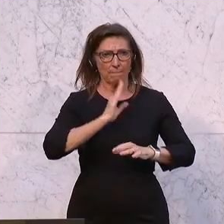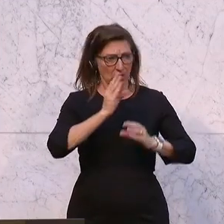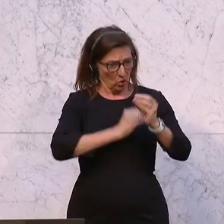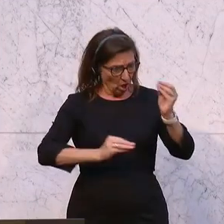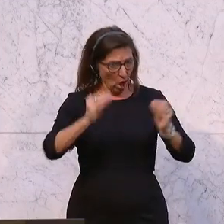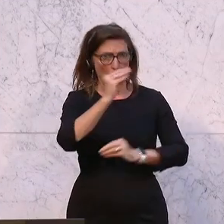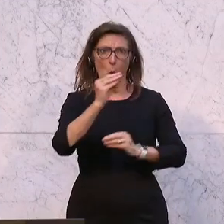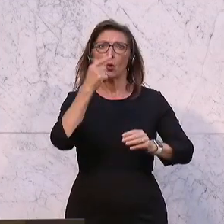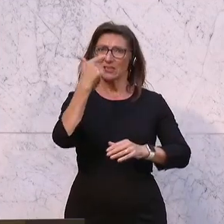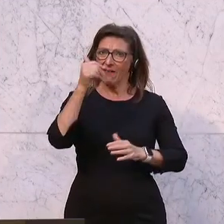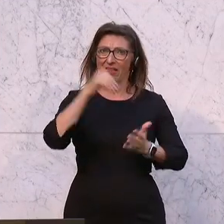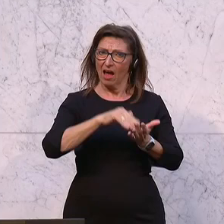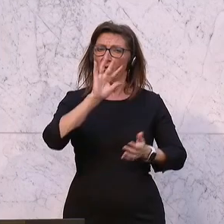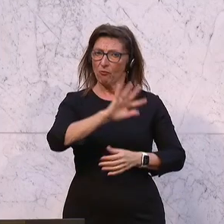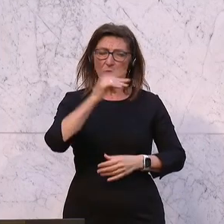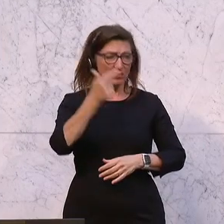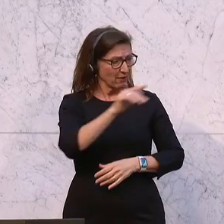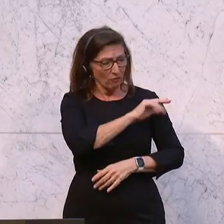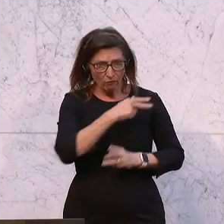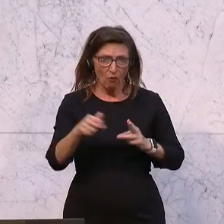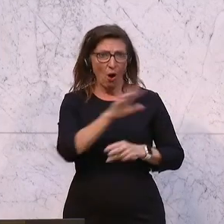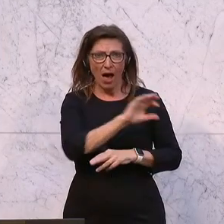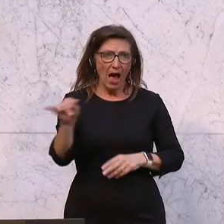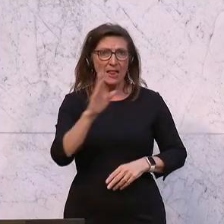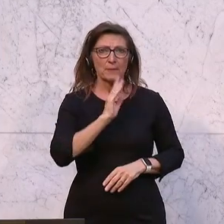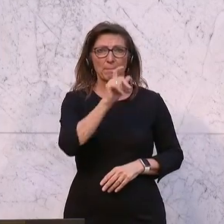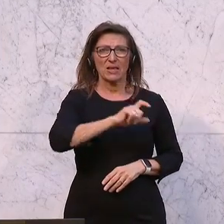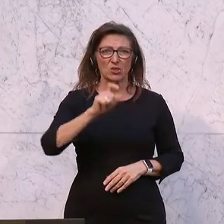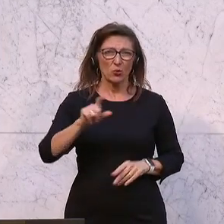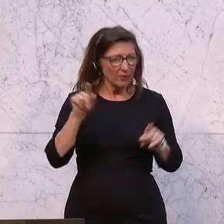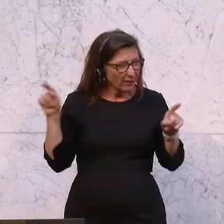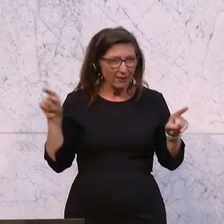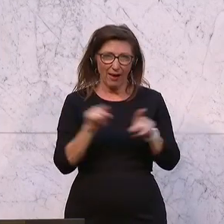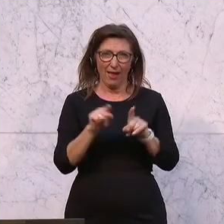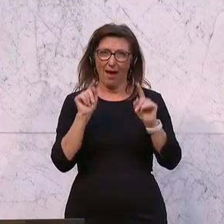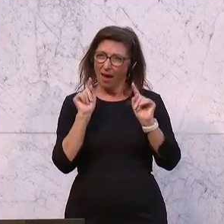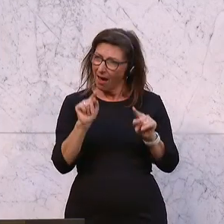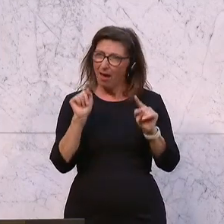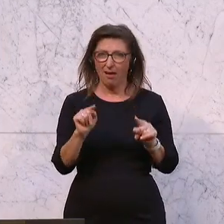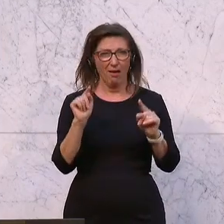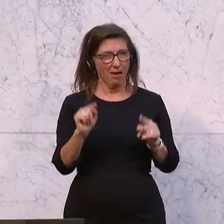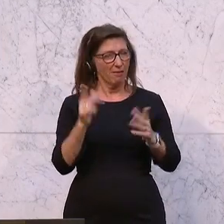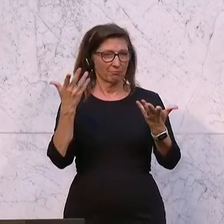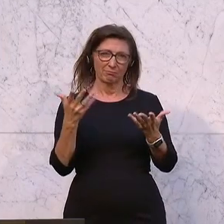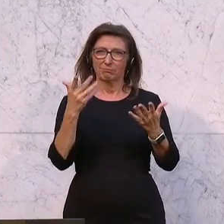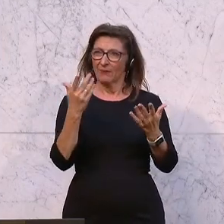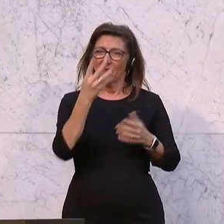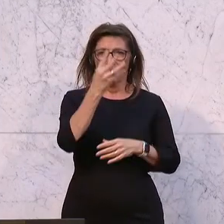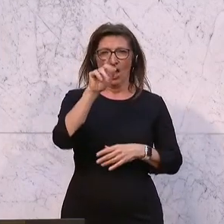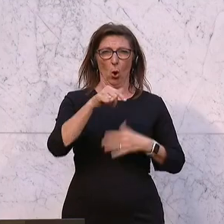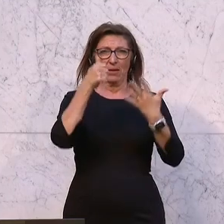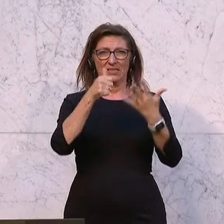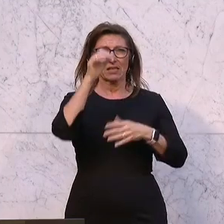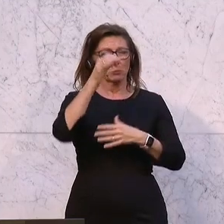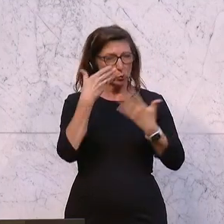2025 für alle Pensionistinnen und Pensionisten, genau mit dem Wert, der errechnet wurde, mit 4,6